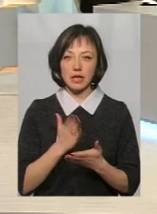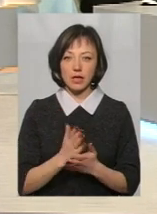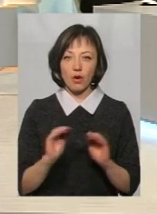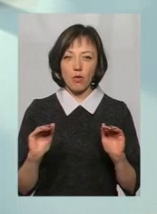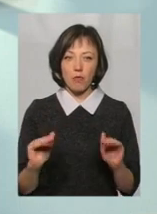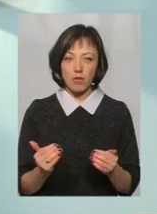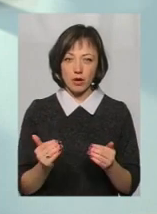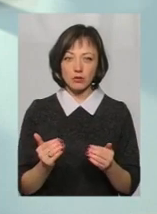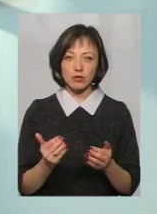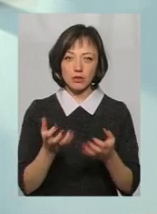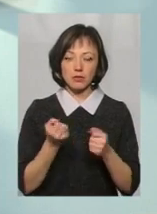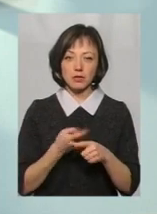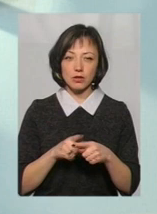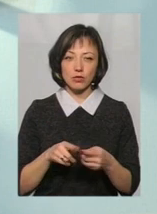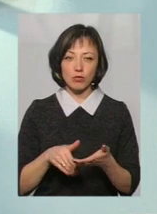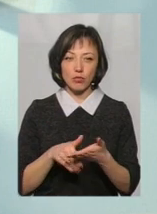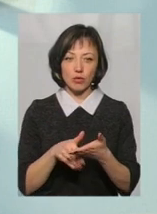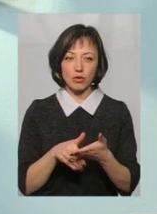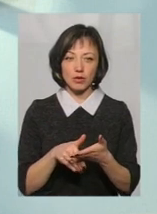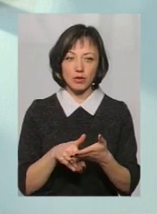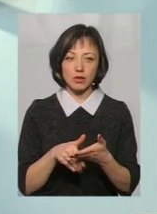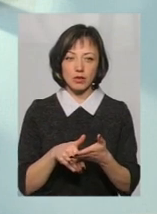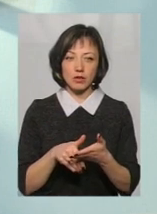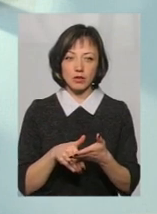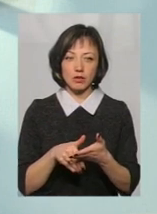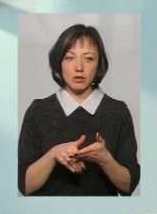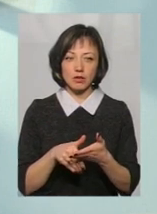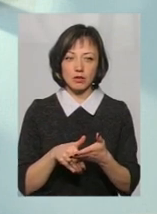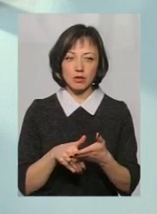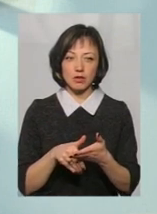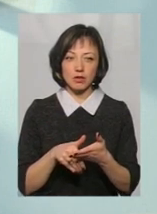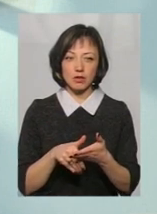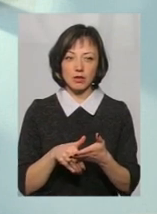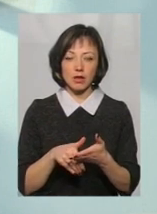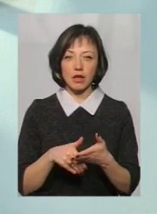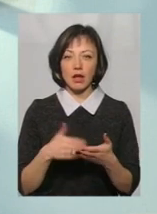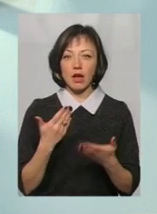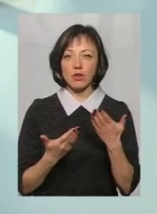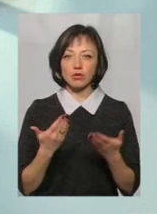отриманні цієї допомоги. Це там депозит певного розміру, наявність депозиту.